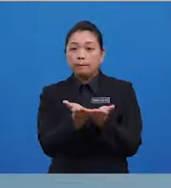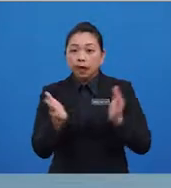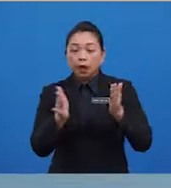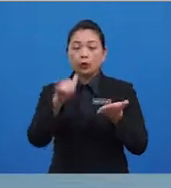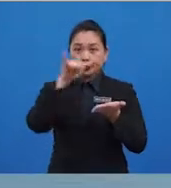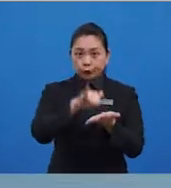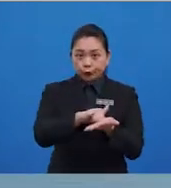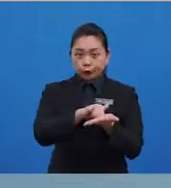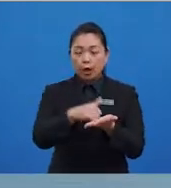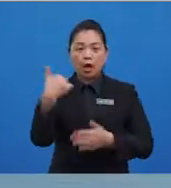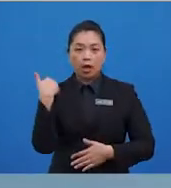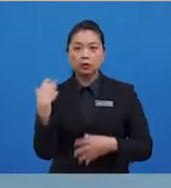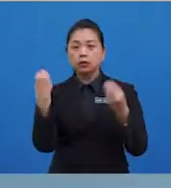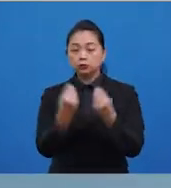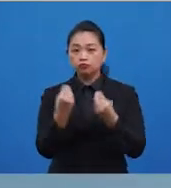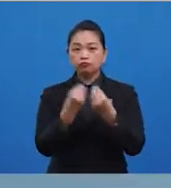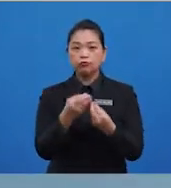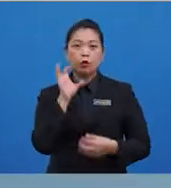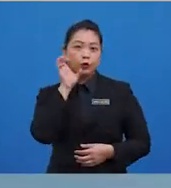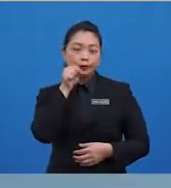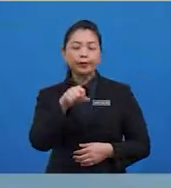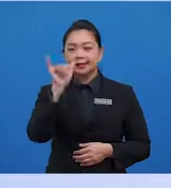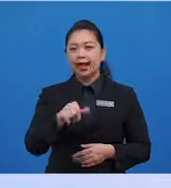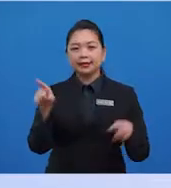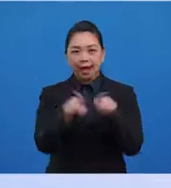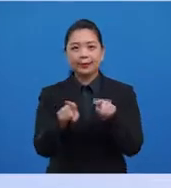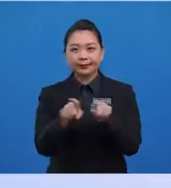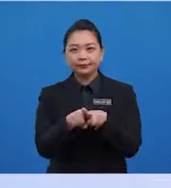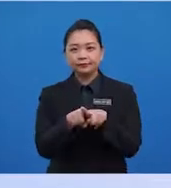mempunyai bilangan biji orin yang sama.